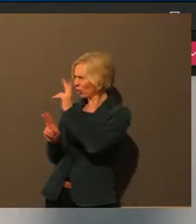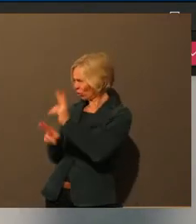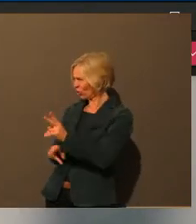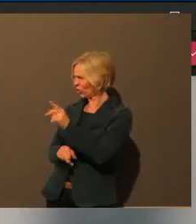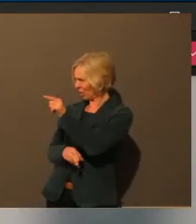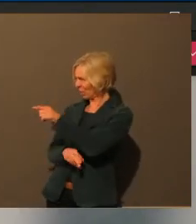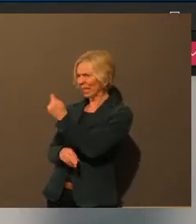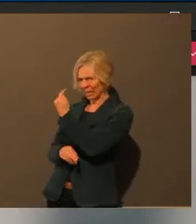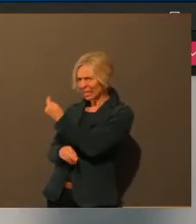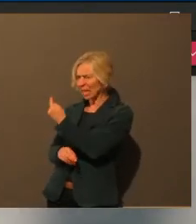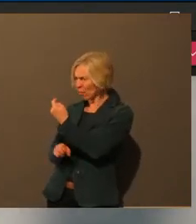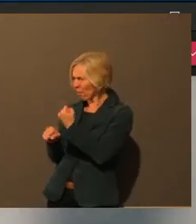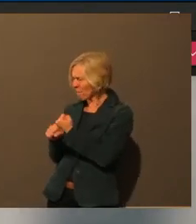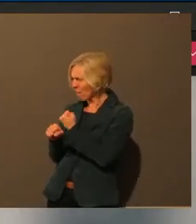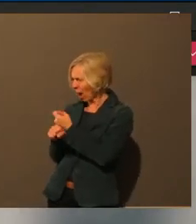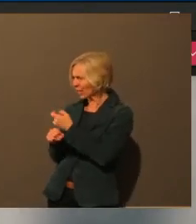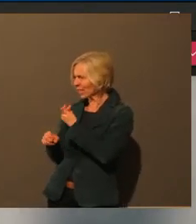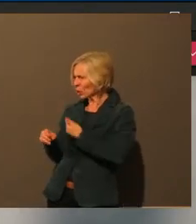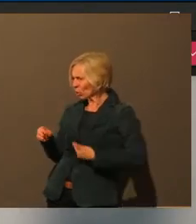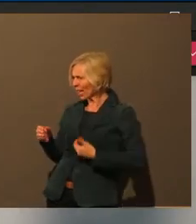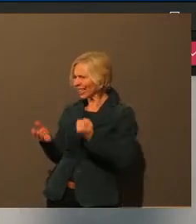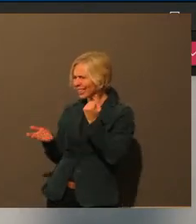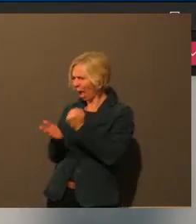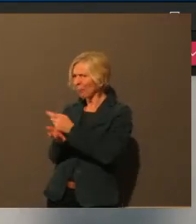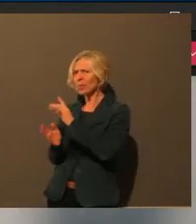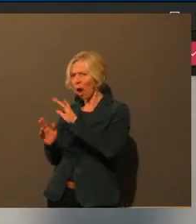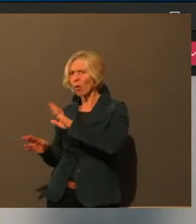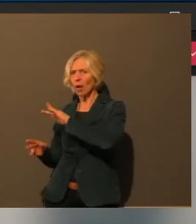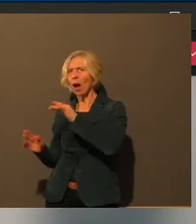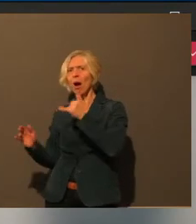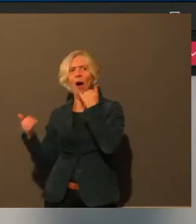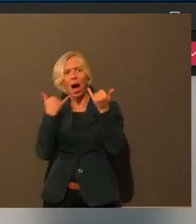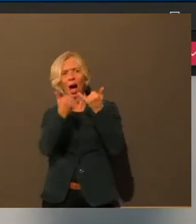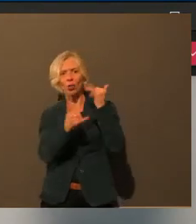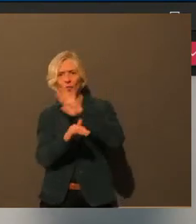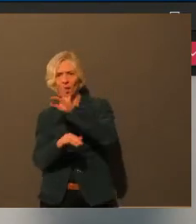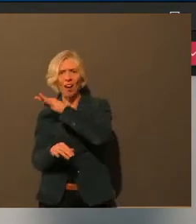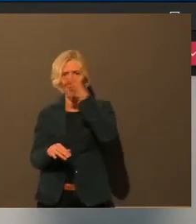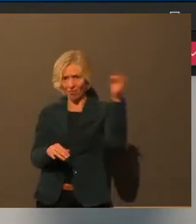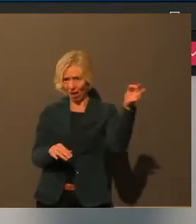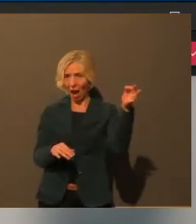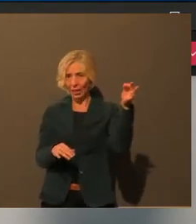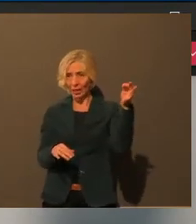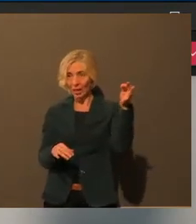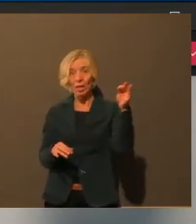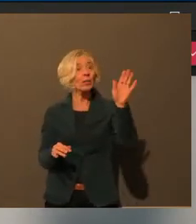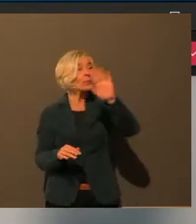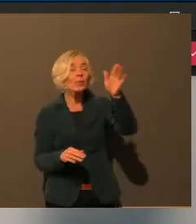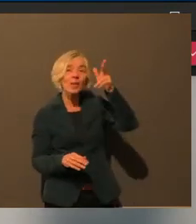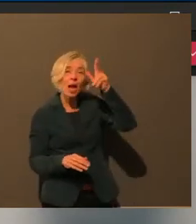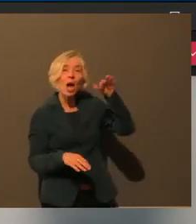positiv Getesteten, wo man noch mal nach ein paar Tagen auch nachfragt? Herr Dr. Wiedmer, ich hoffe, Sie sind da.